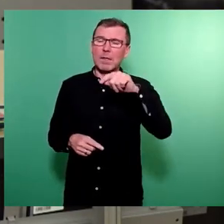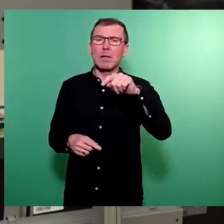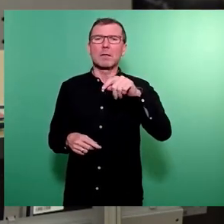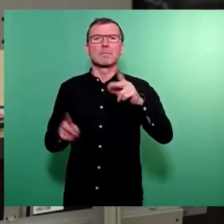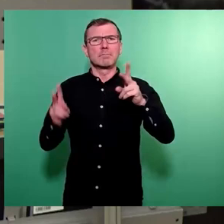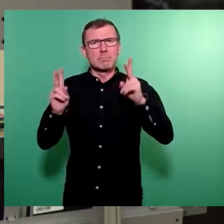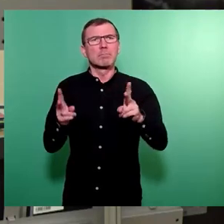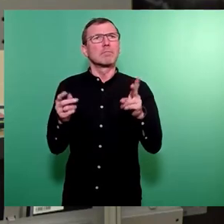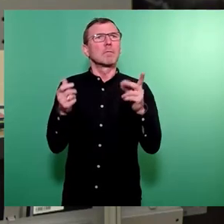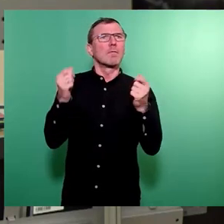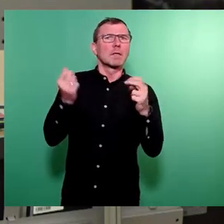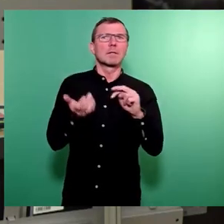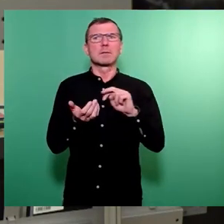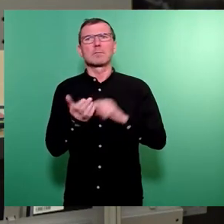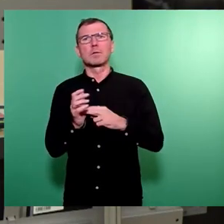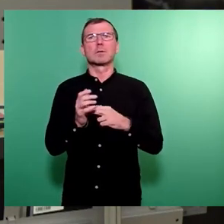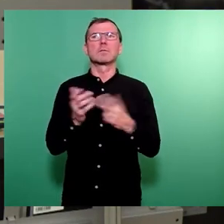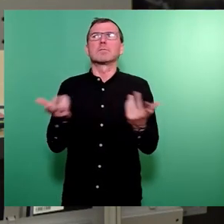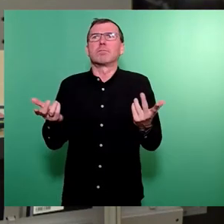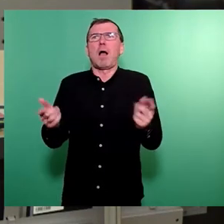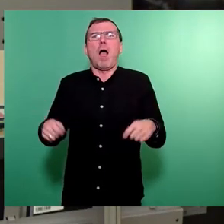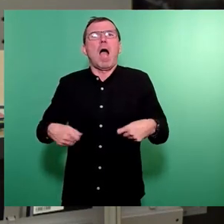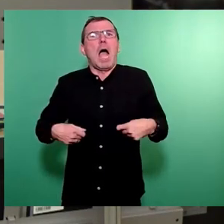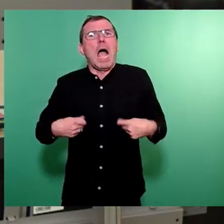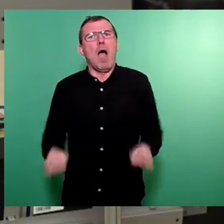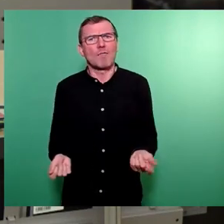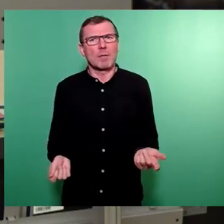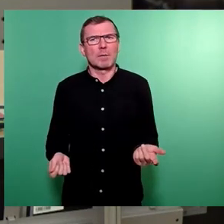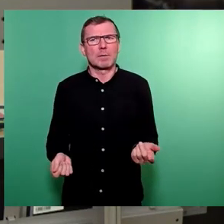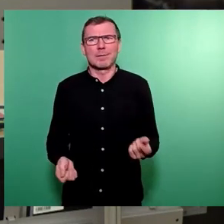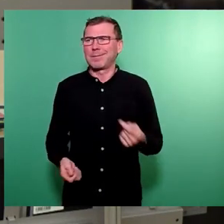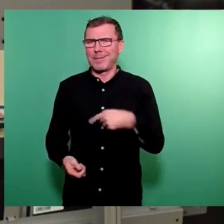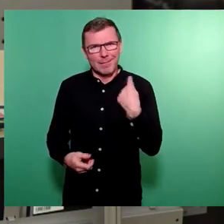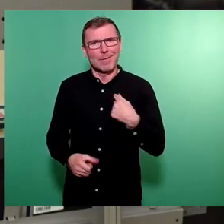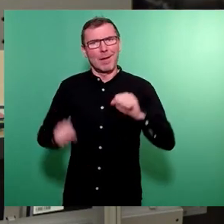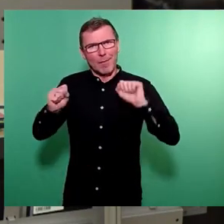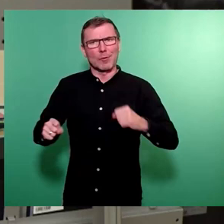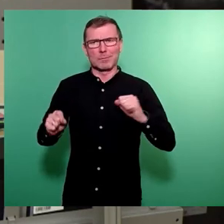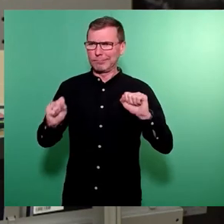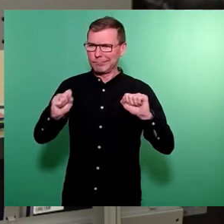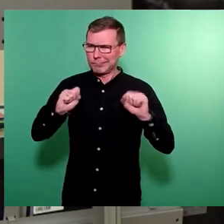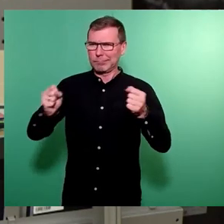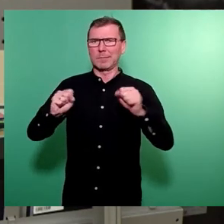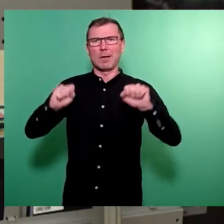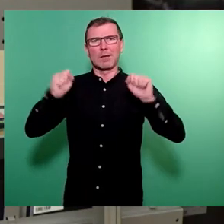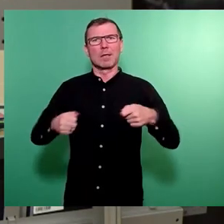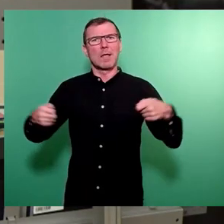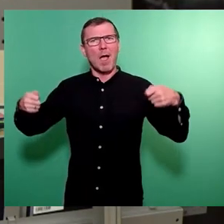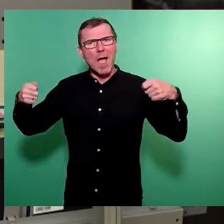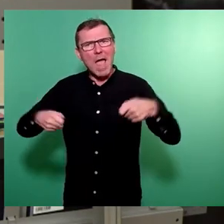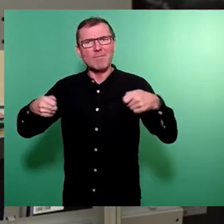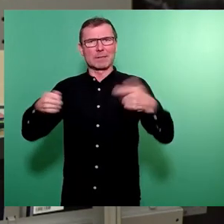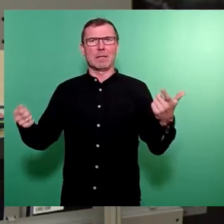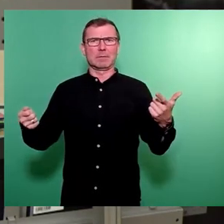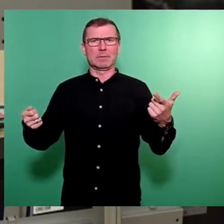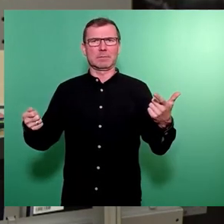finanzpolitisch resignieren, können wir weiterhin anpacken. Wir können investieren, als einfach